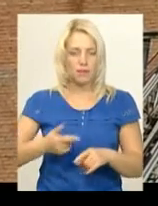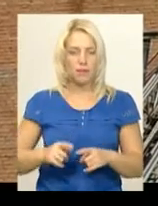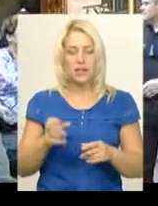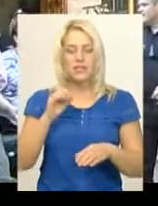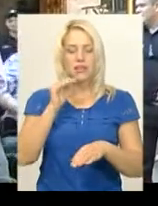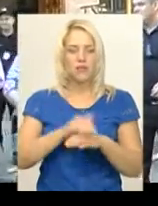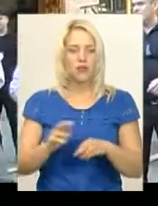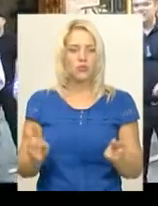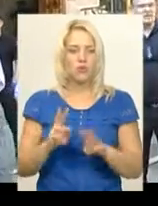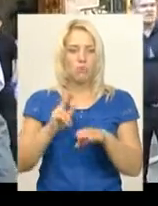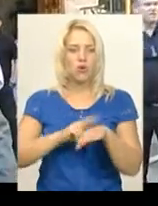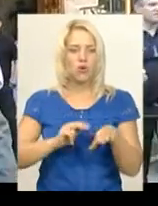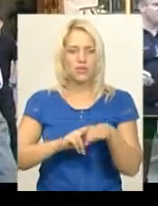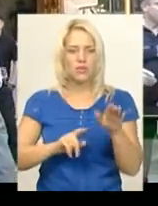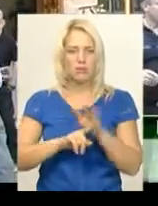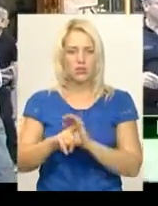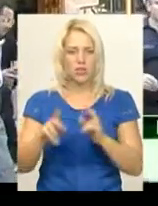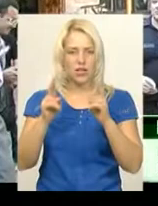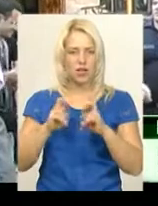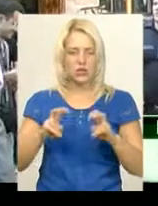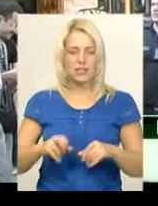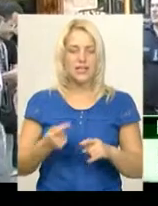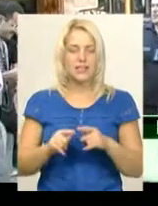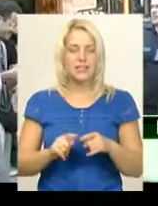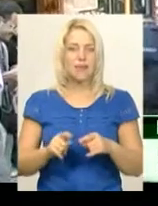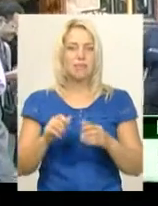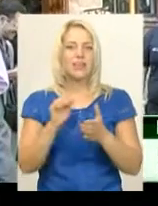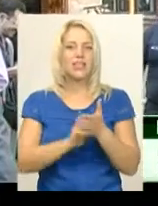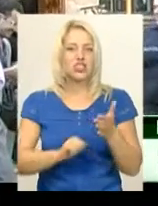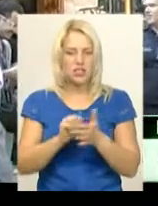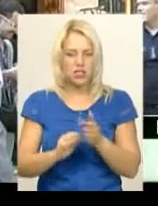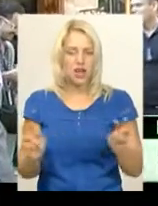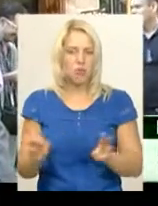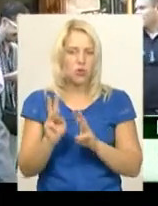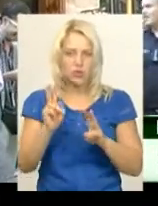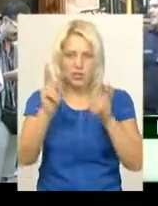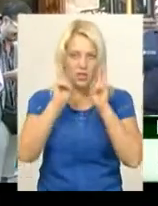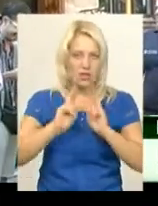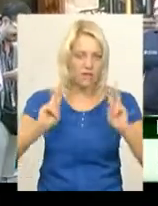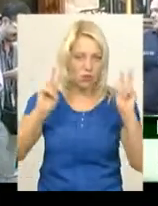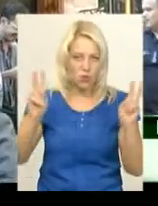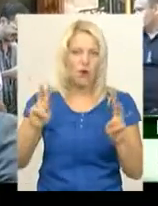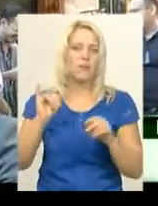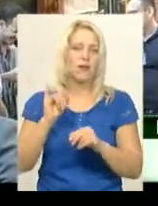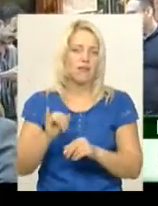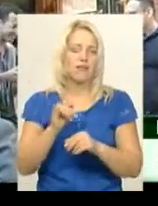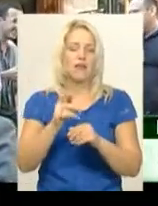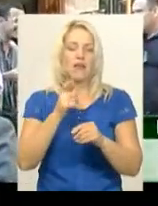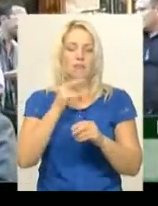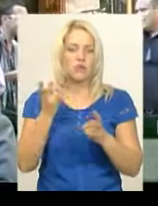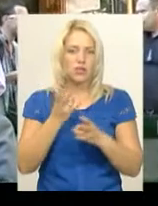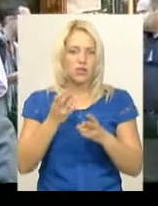розслідування. На даний момент причина пожежі невідома, ми будемо її встановлювати вже в процесі розслідування.